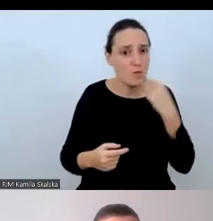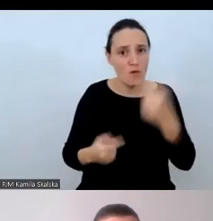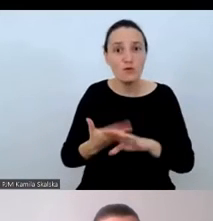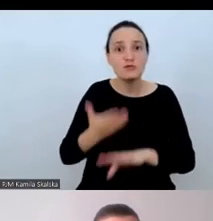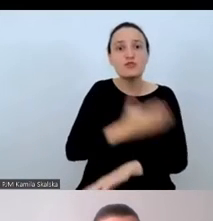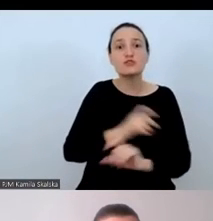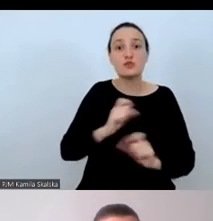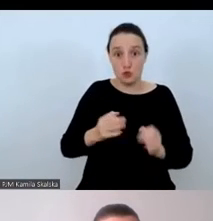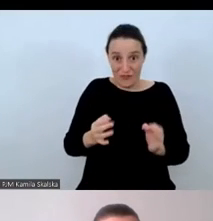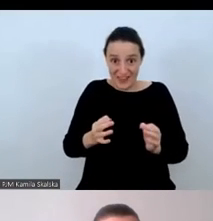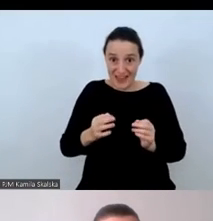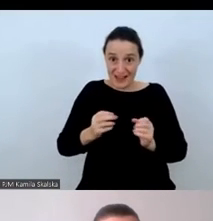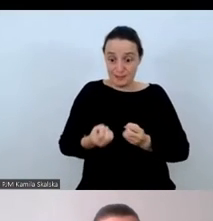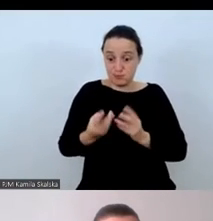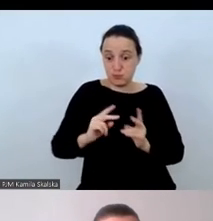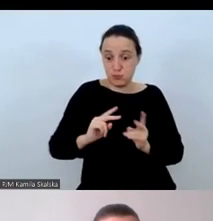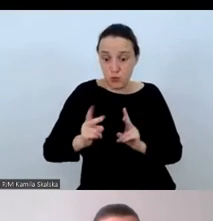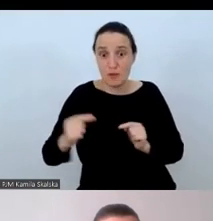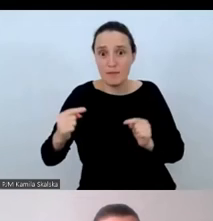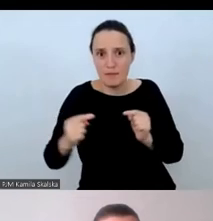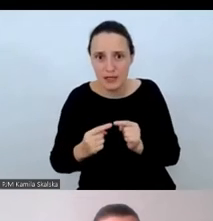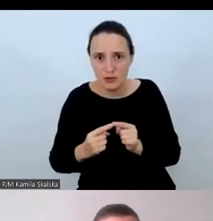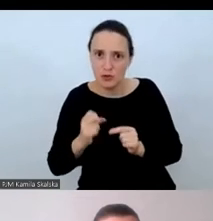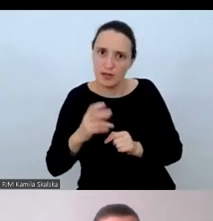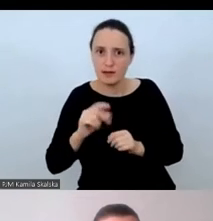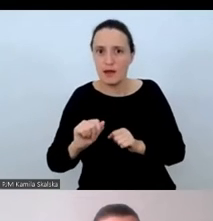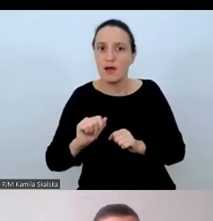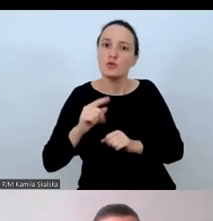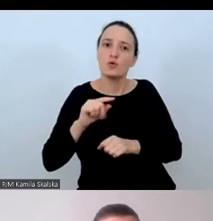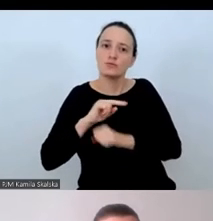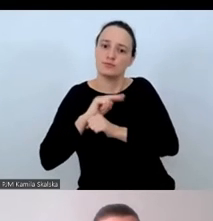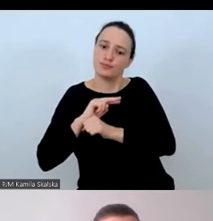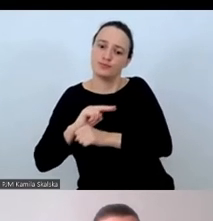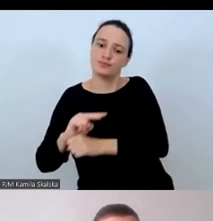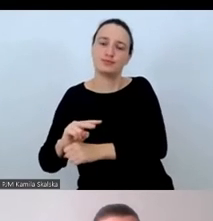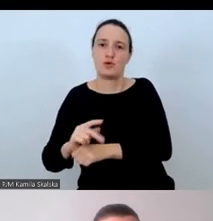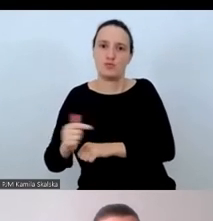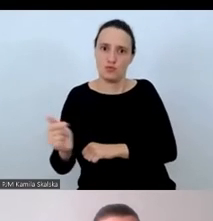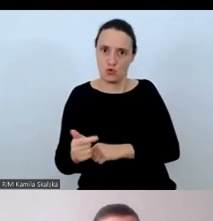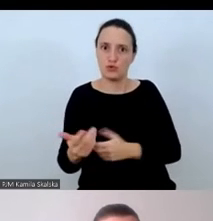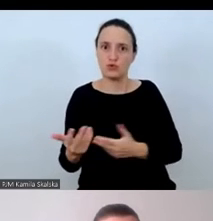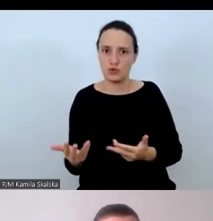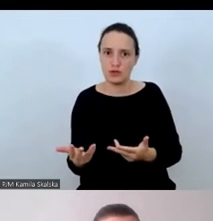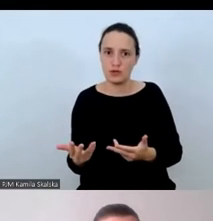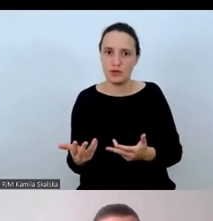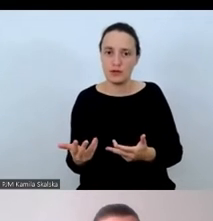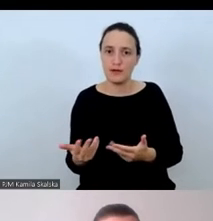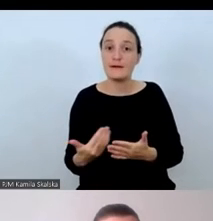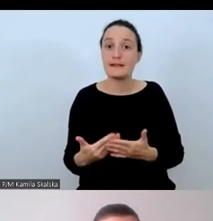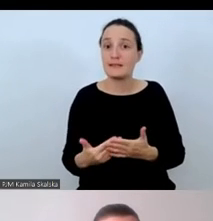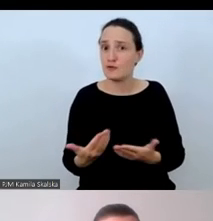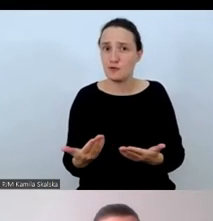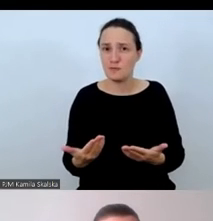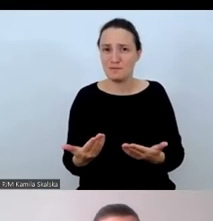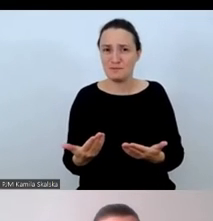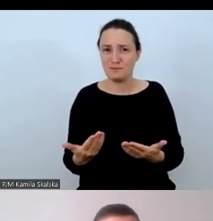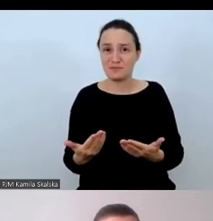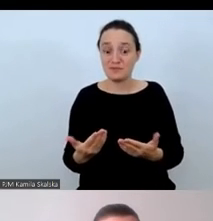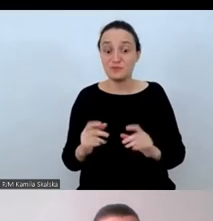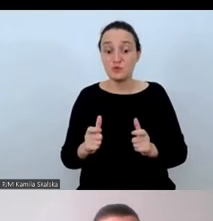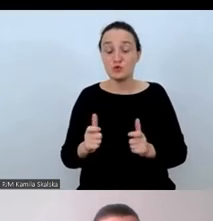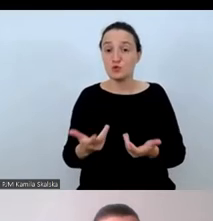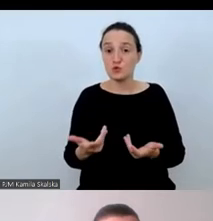Zatem, nie wszystko, co mówi,